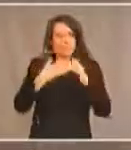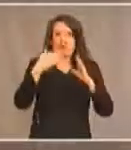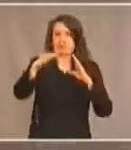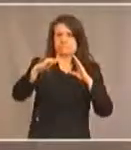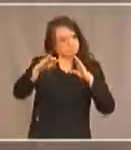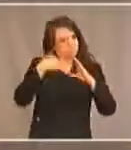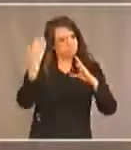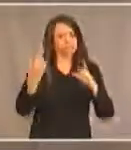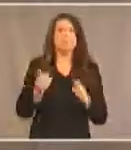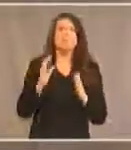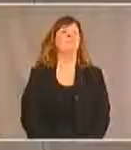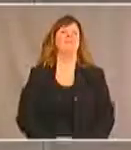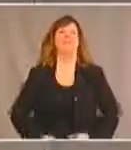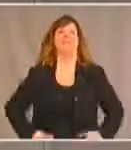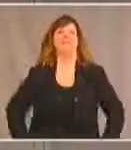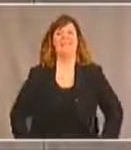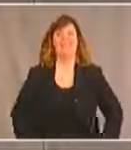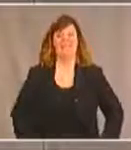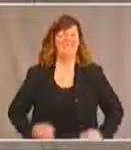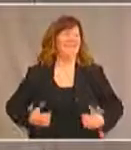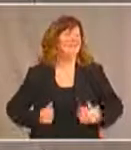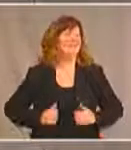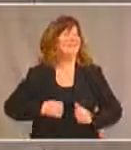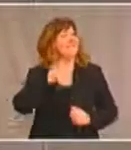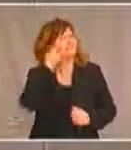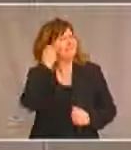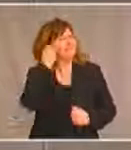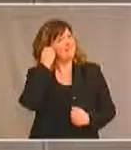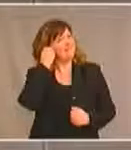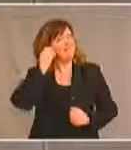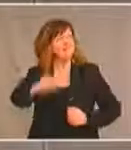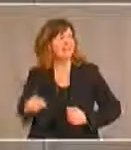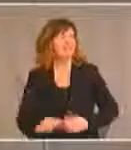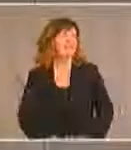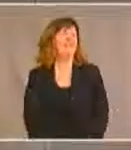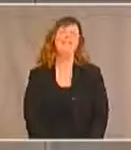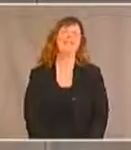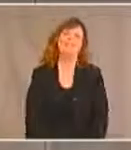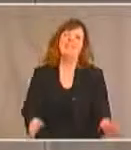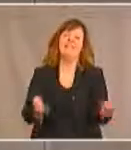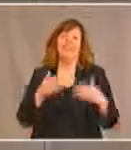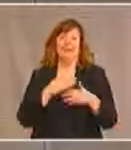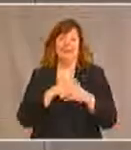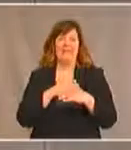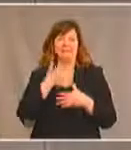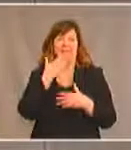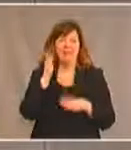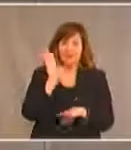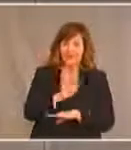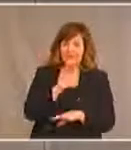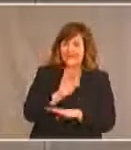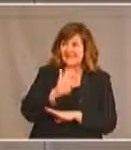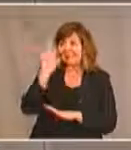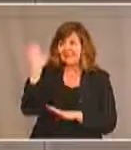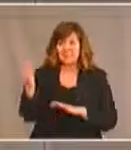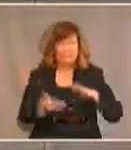pause de 10 minutes. Bonne soirée. Bienvenue à notre webinaire. Alors, bienvenue à nouveau à